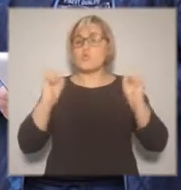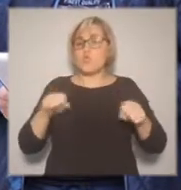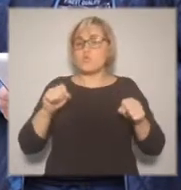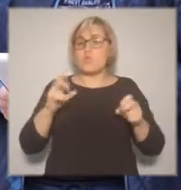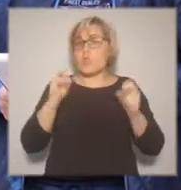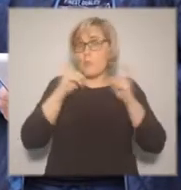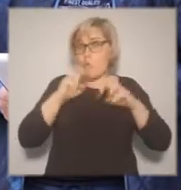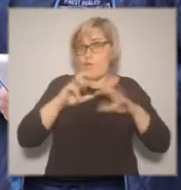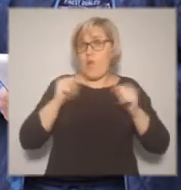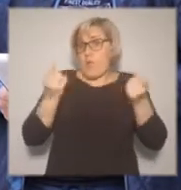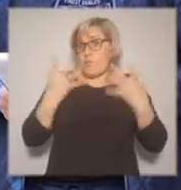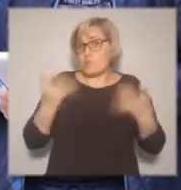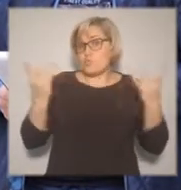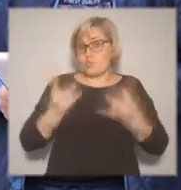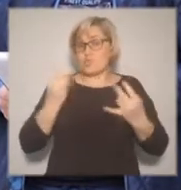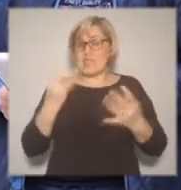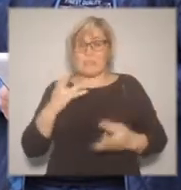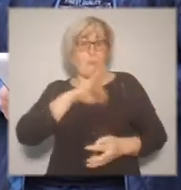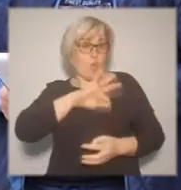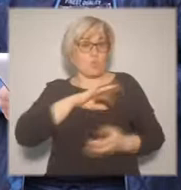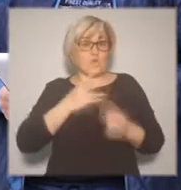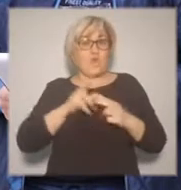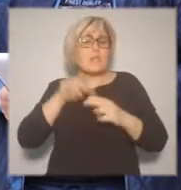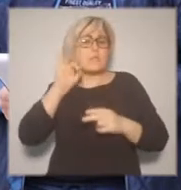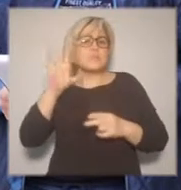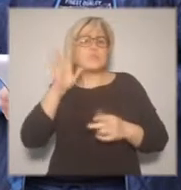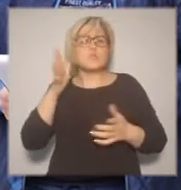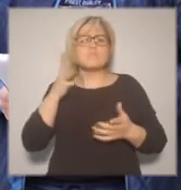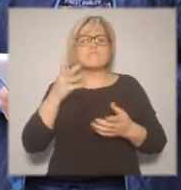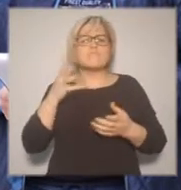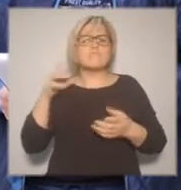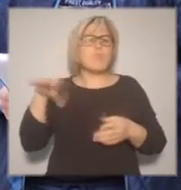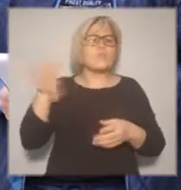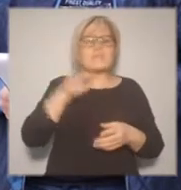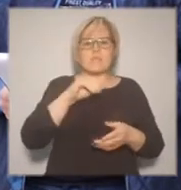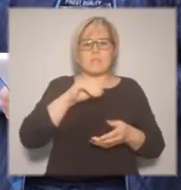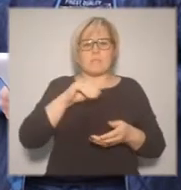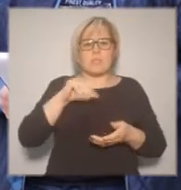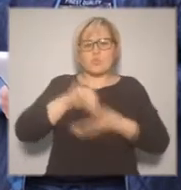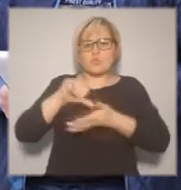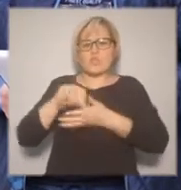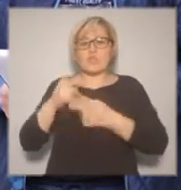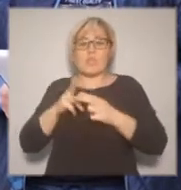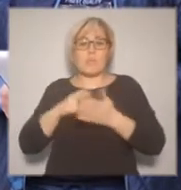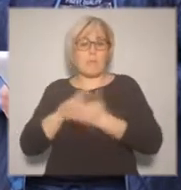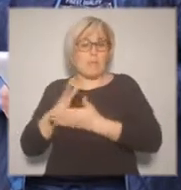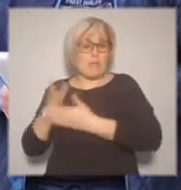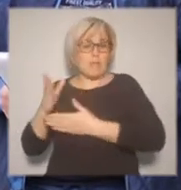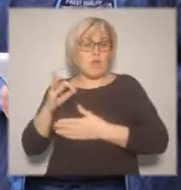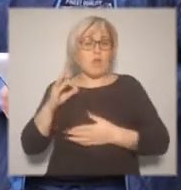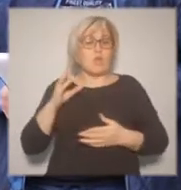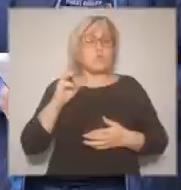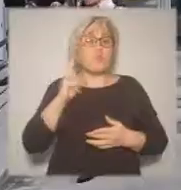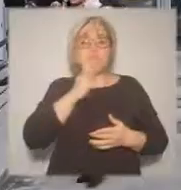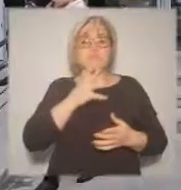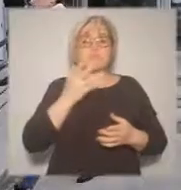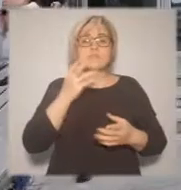в этом направлении, кто будет именно подтверждать то, что этот товар сделан в югре, товар сделан качественно, товар нашел отклики у своих